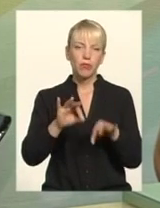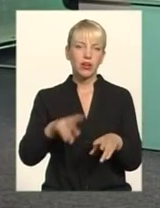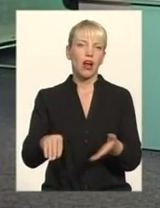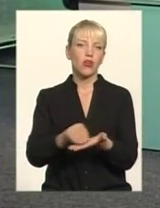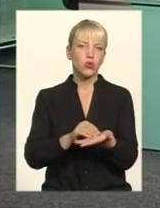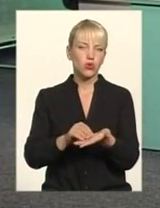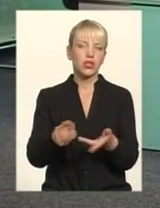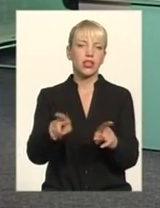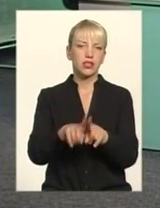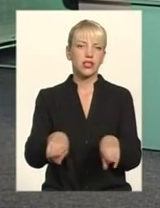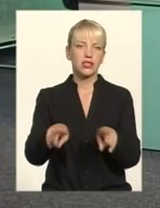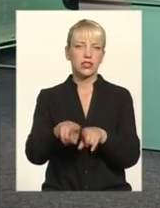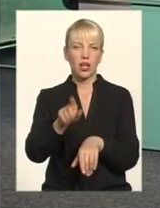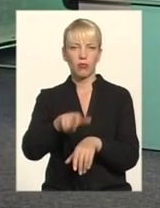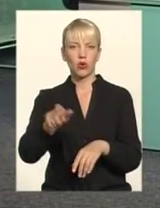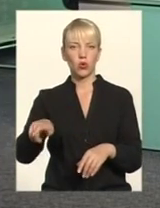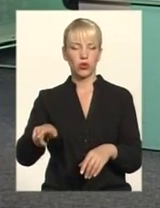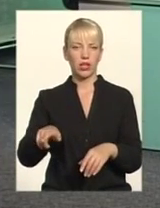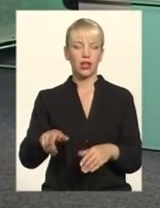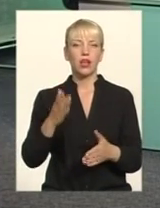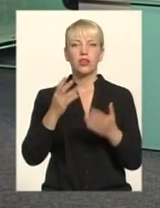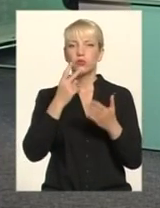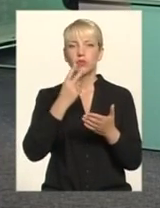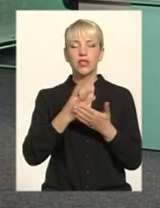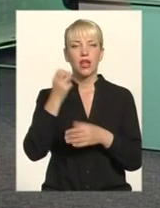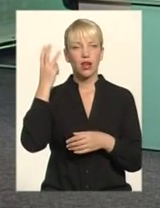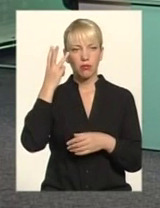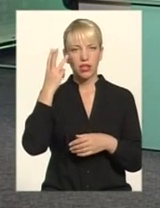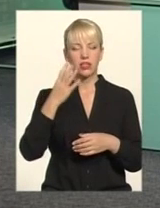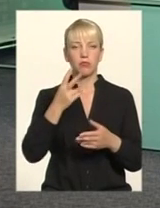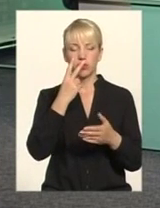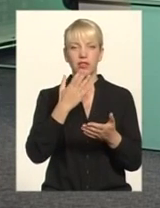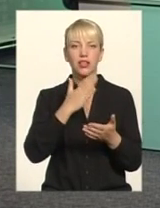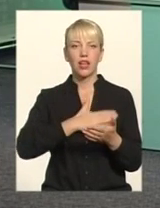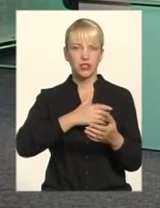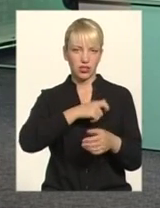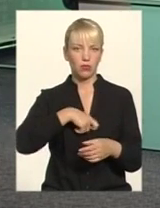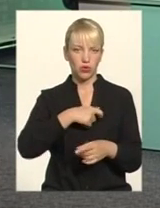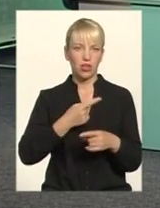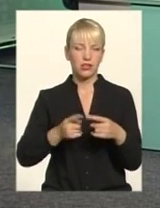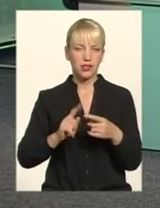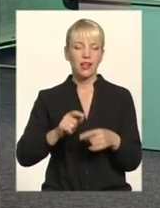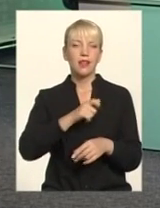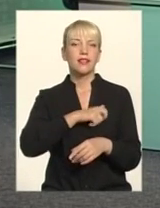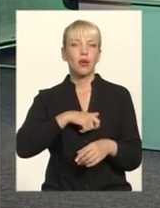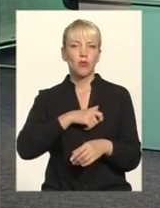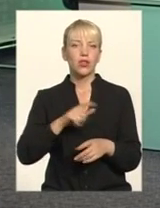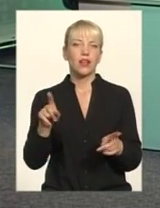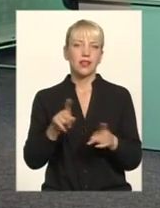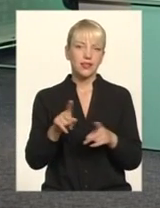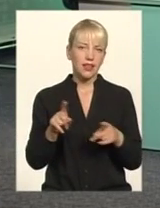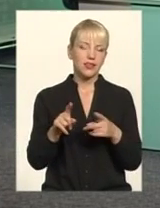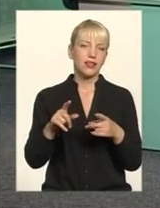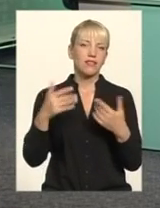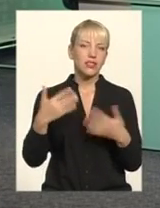Тому що Хмельниччина, якщо ми дивимося на Хмельниччиного склада, це народні депутати Це в основному депутати, які в тій чи іншій